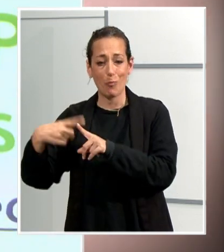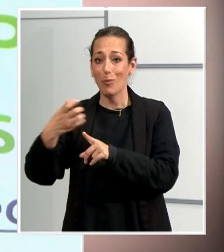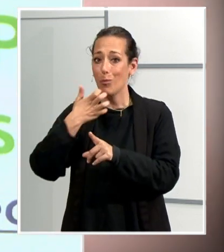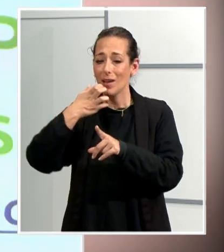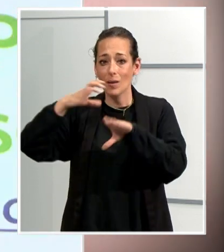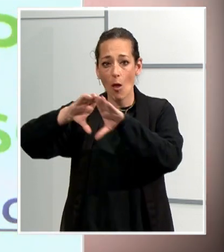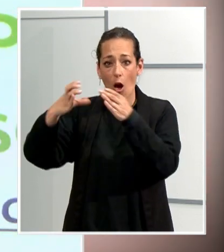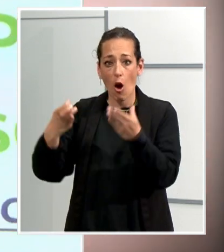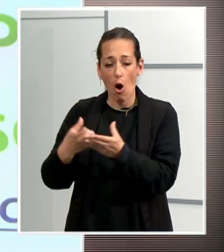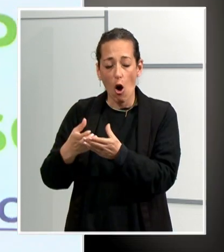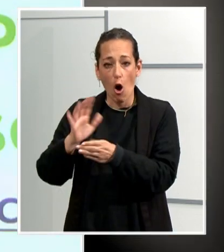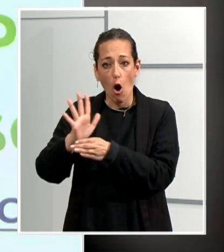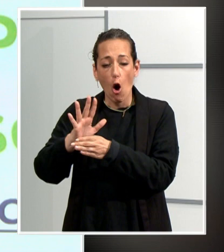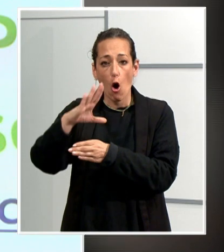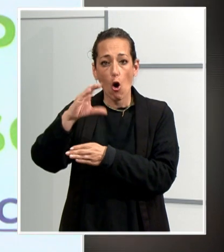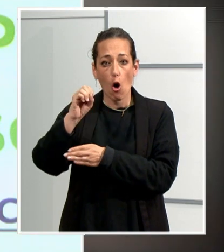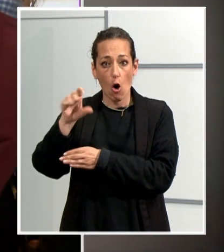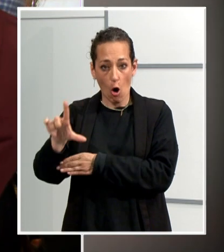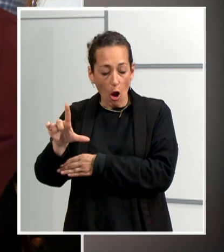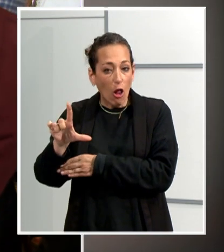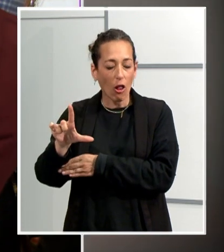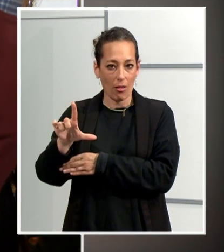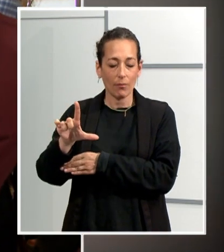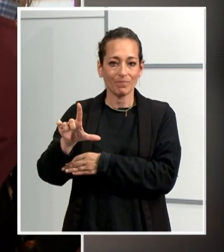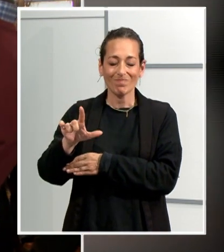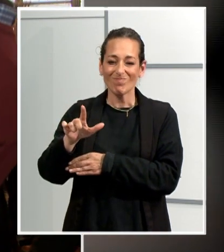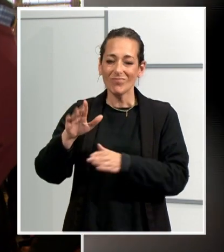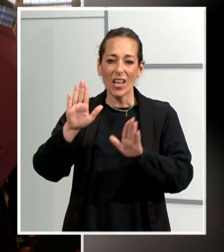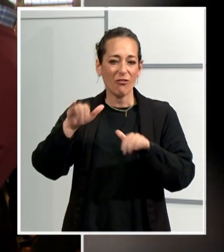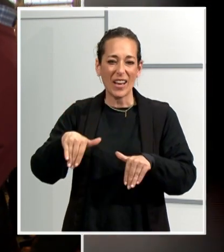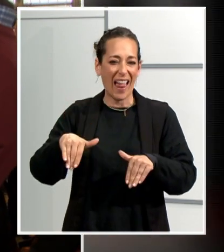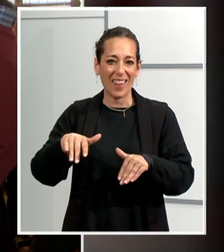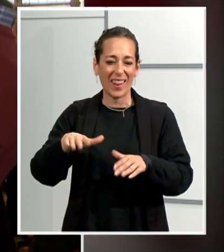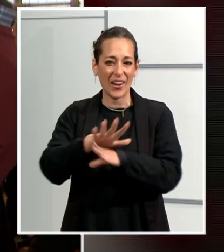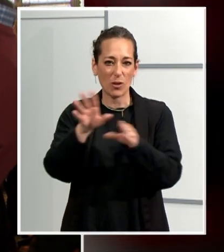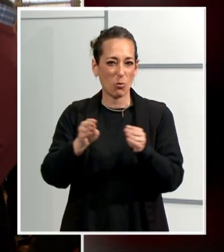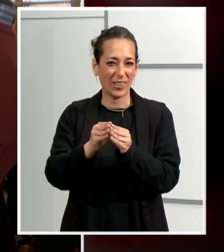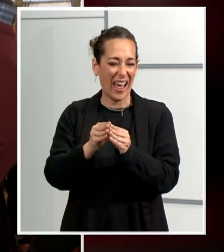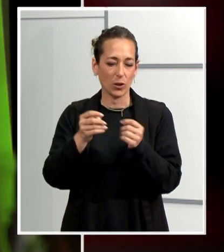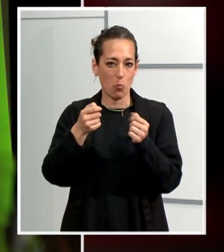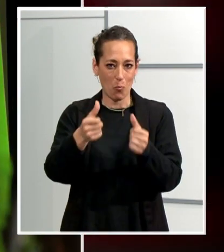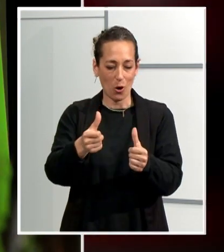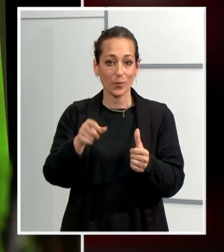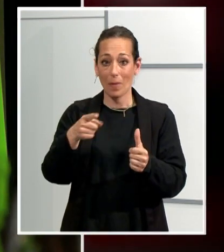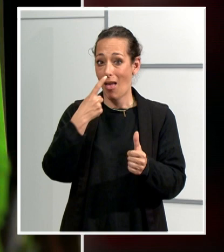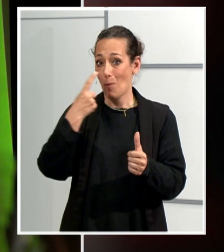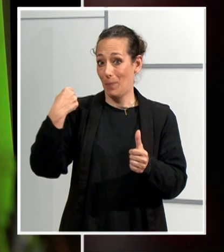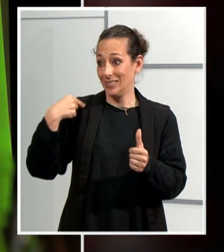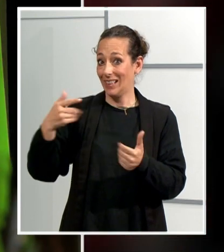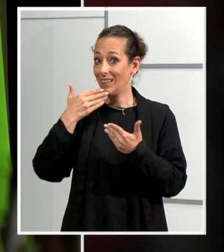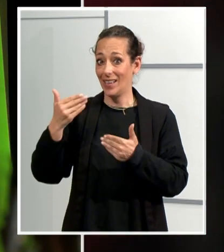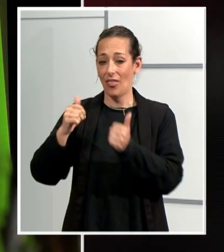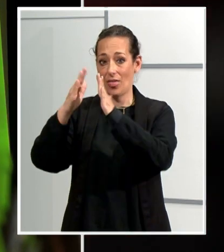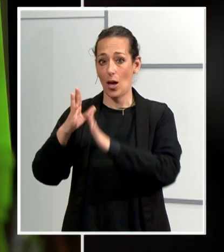L'any passat, la Fundació Sant Galdaric va iniciar una col·laboració amb Prodis per promocionar l'alfabeta a través dels espais gastronòmics que s'esquiona.